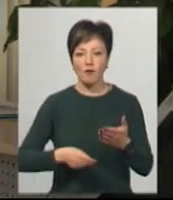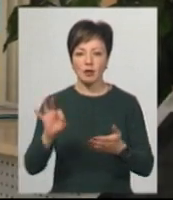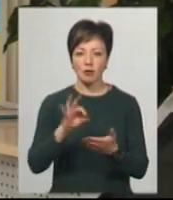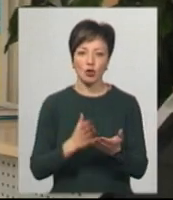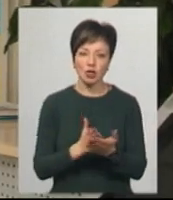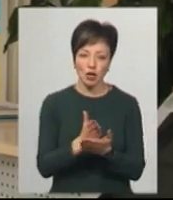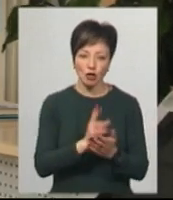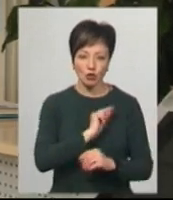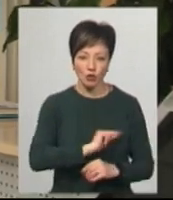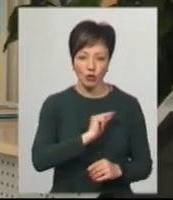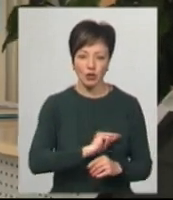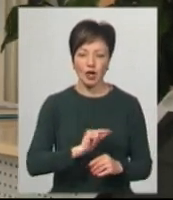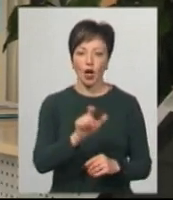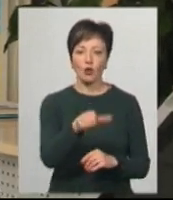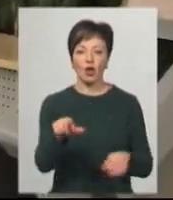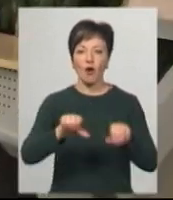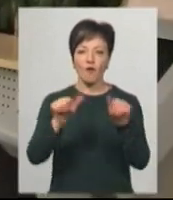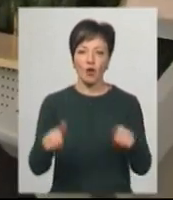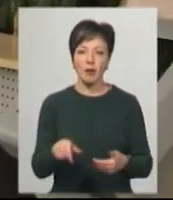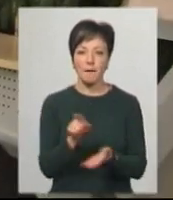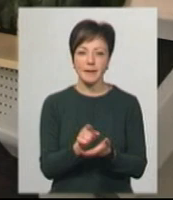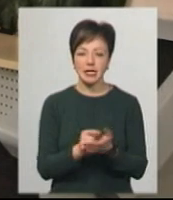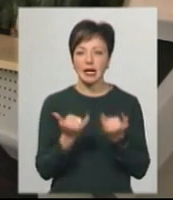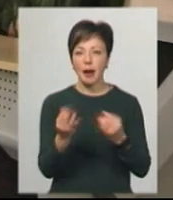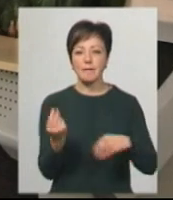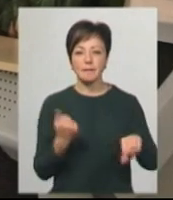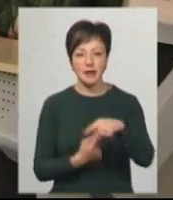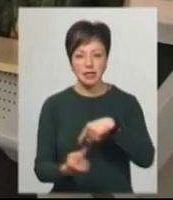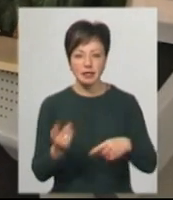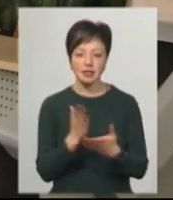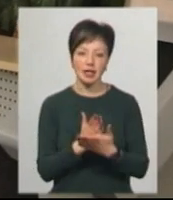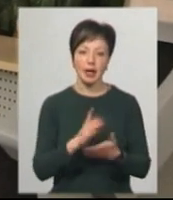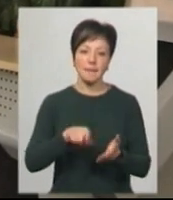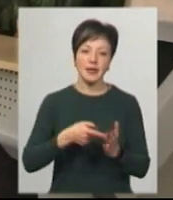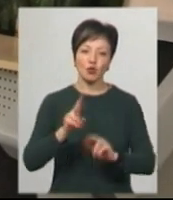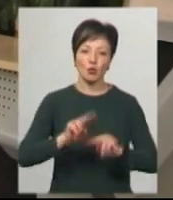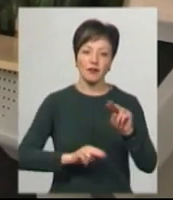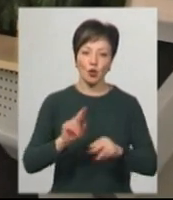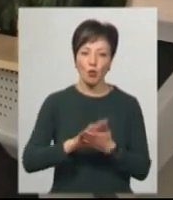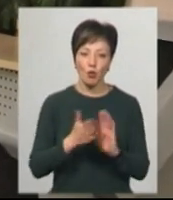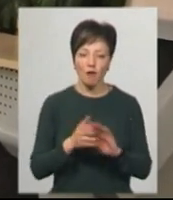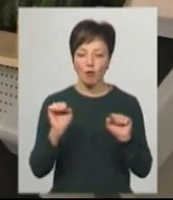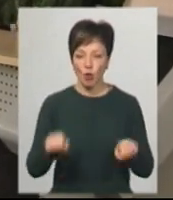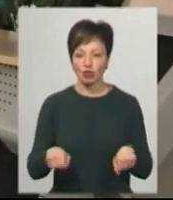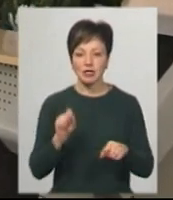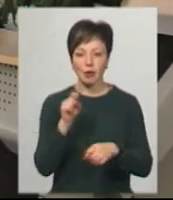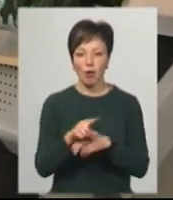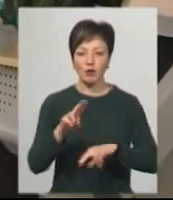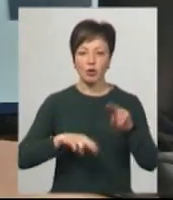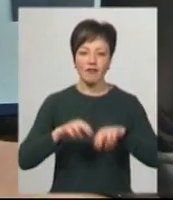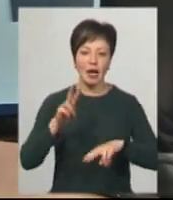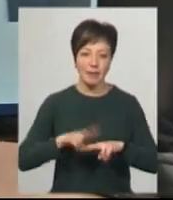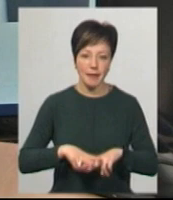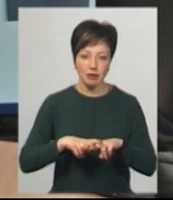трудовий для людей для оформлення пенсії. Для бізнесу в нас є містобудівні умови, обмеження можна замовити, будівельний